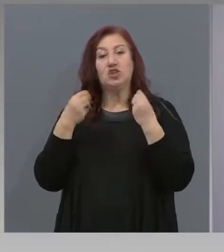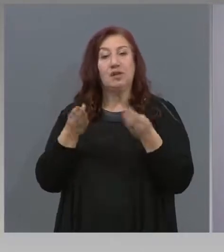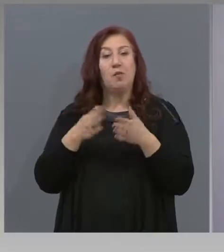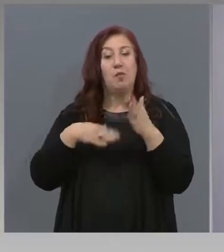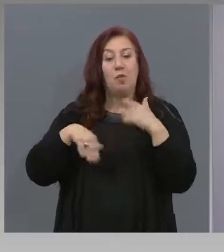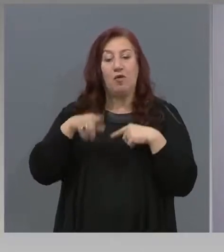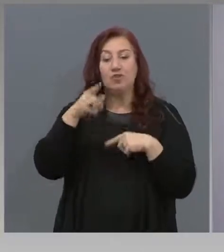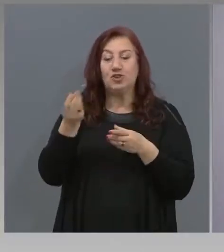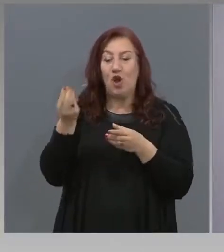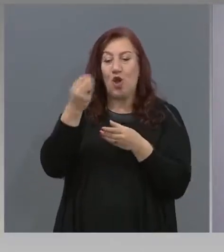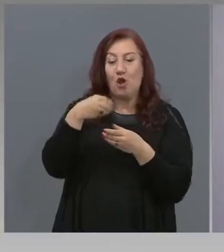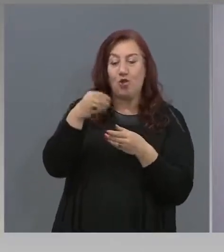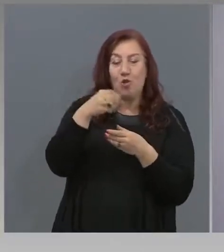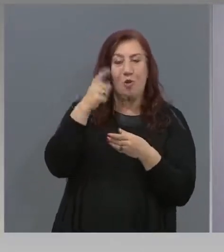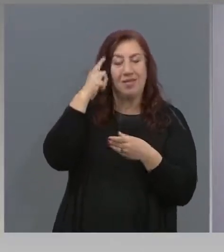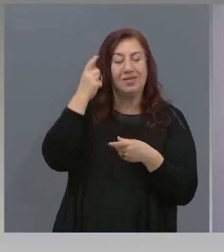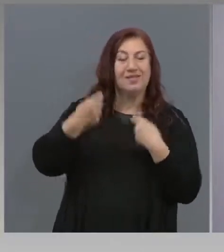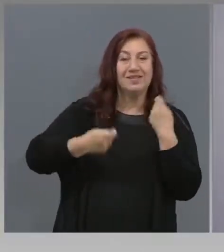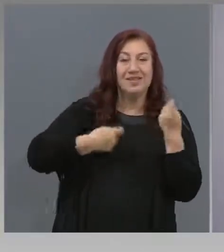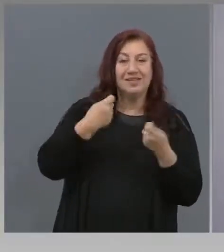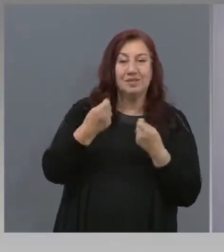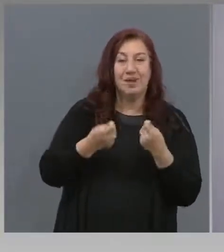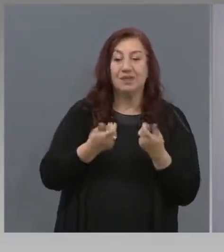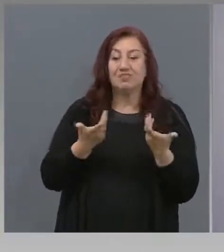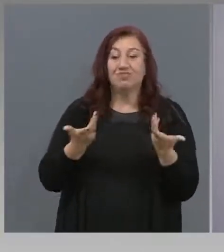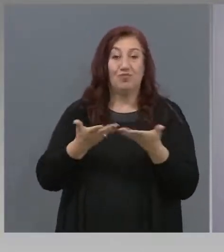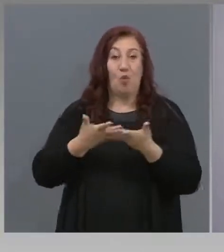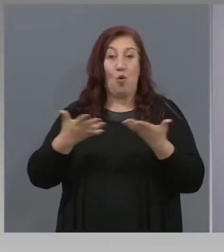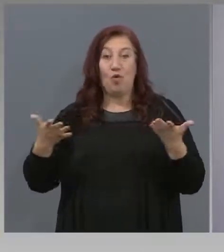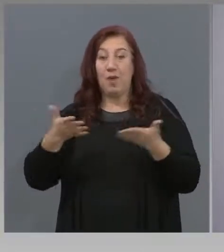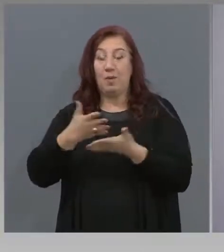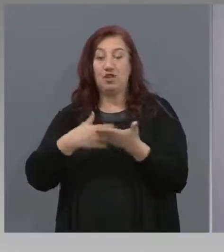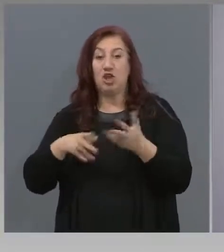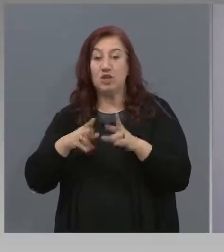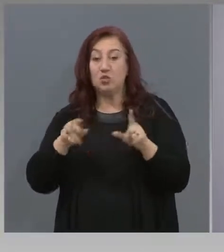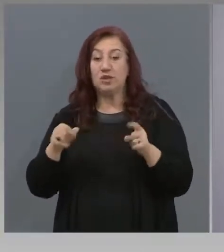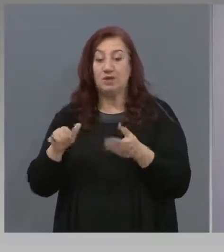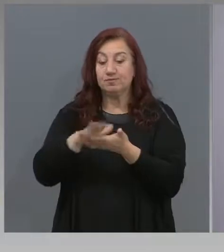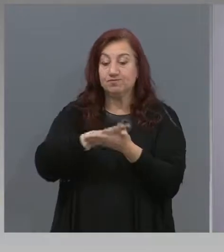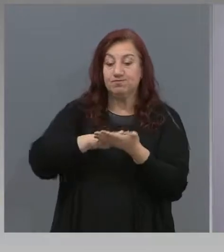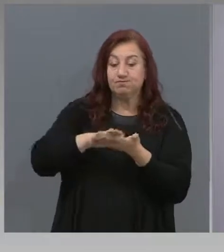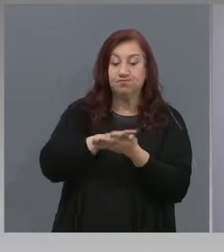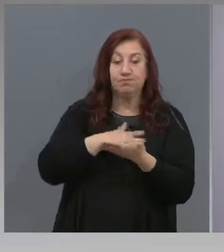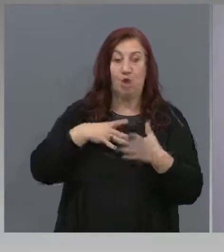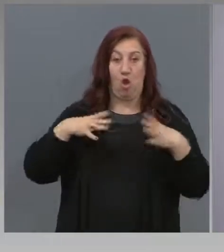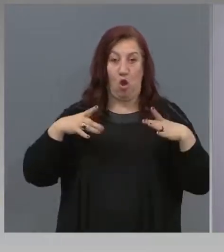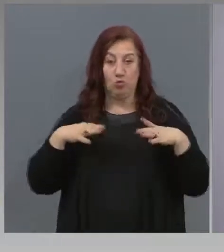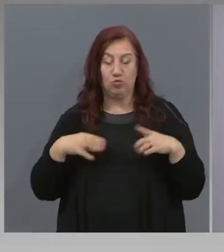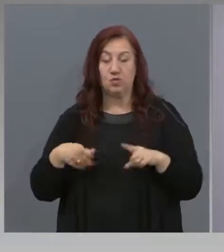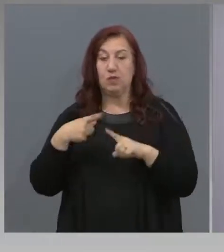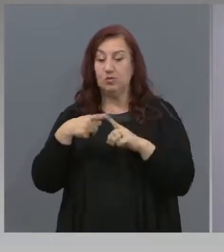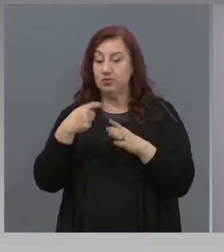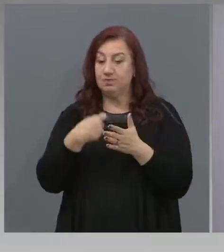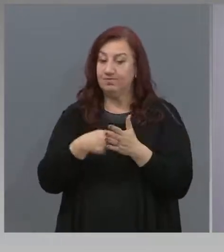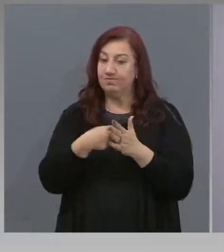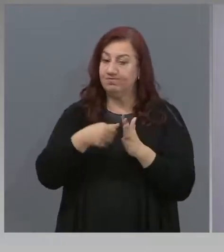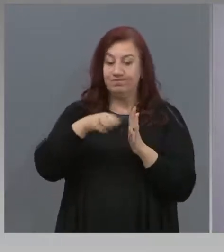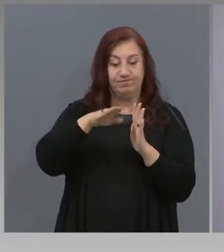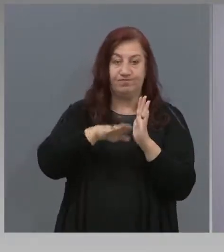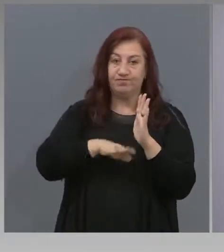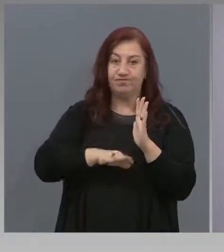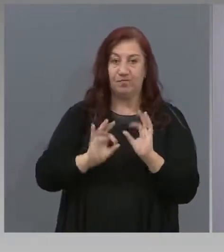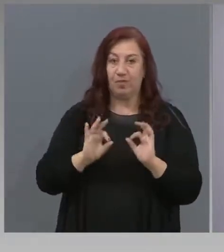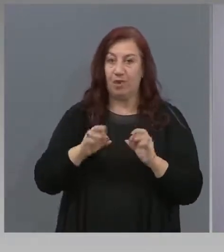такива занимания, тъй като голяма част от родителите са изчерпали отпуските. Ако искате и доходите, ще са им намаляли така, че да се позволят частни